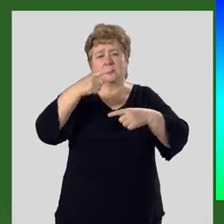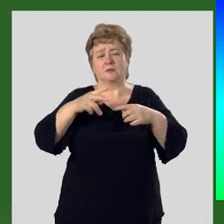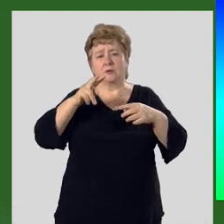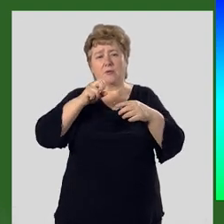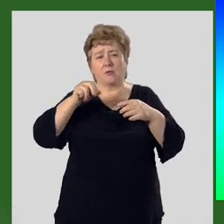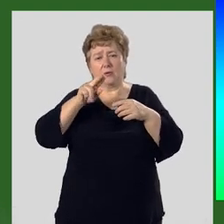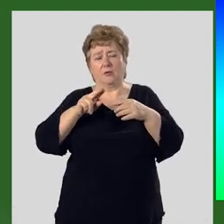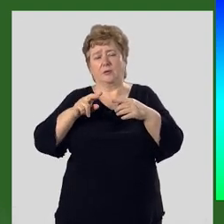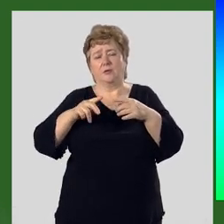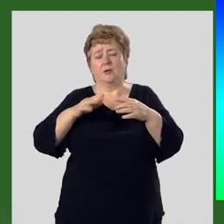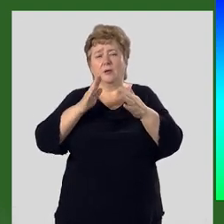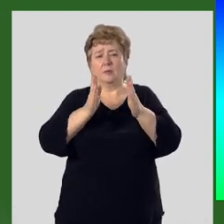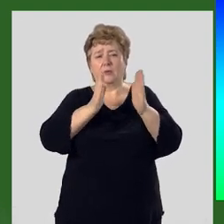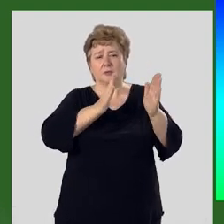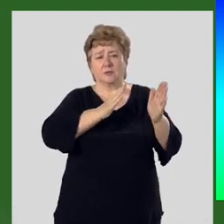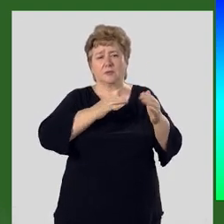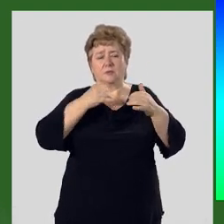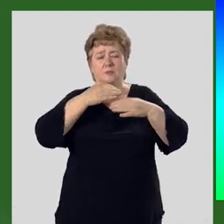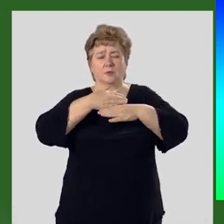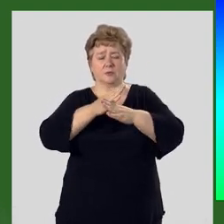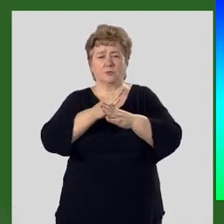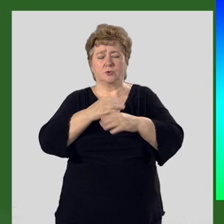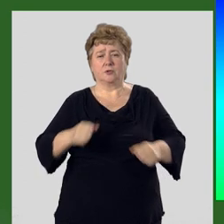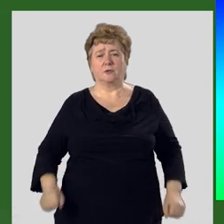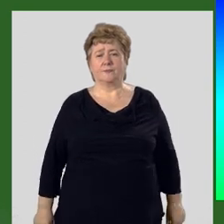оледенениями и процессами разрушения.